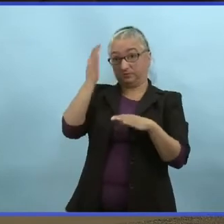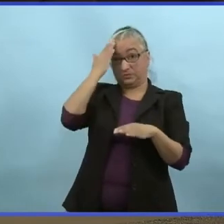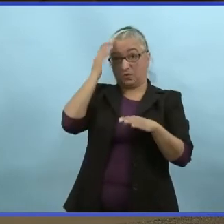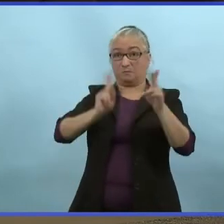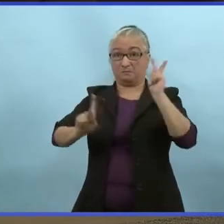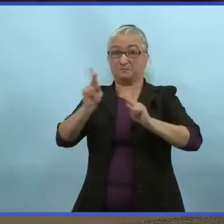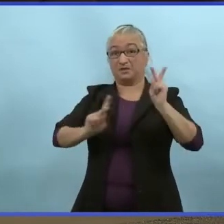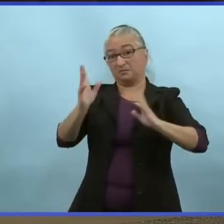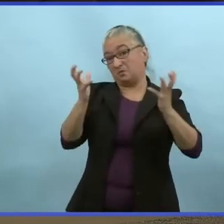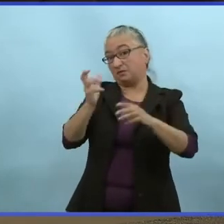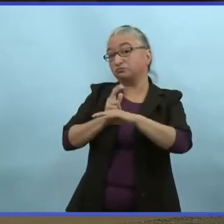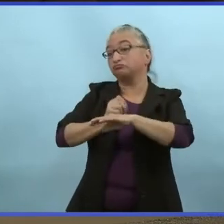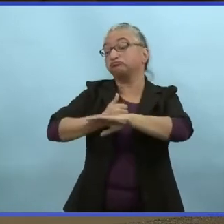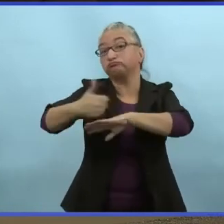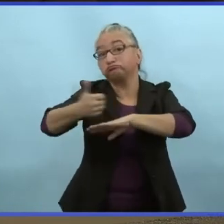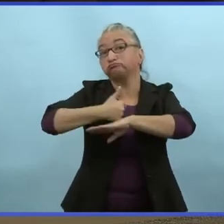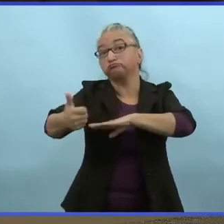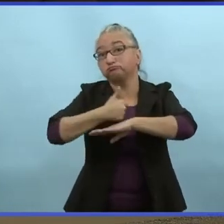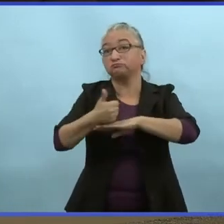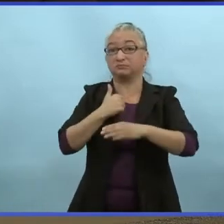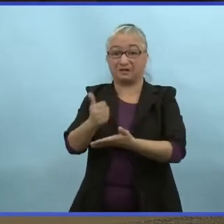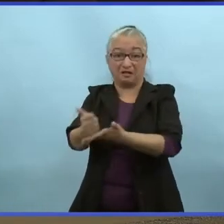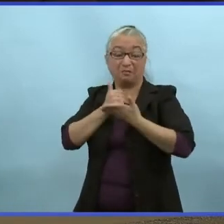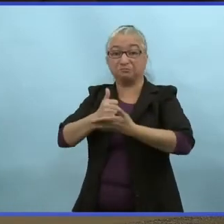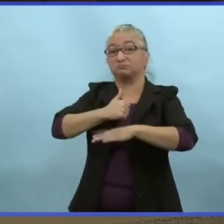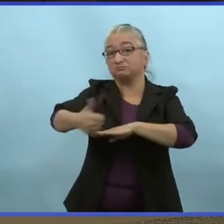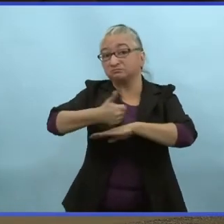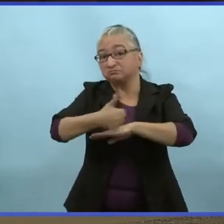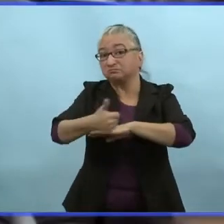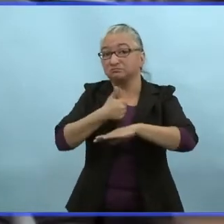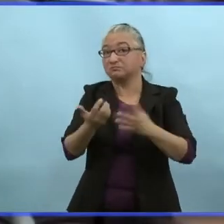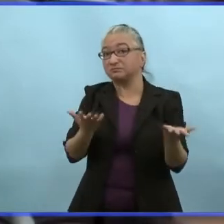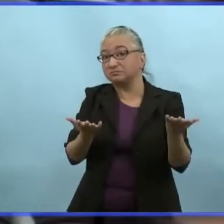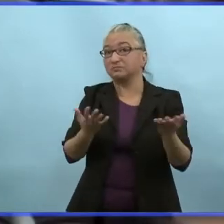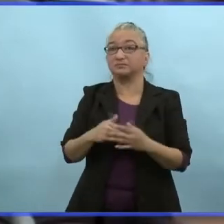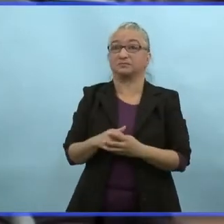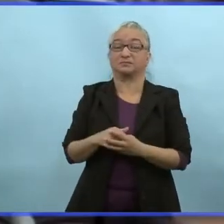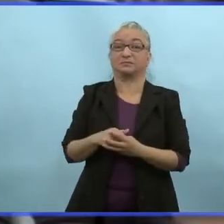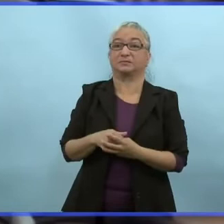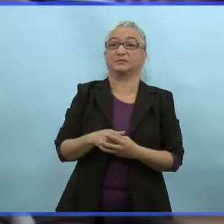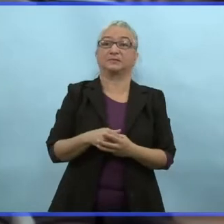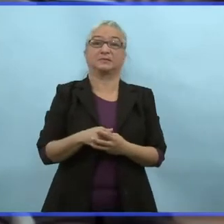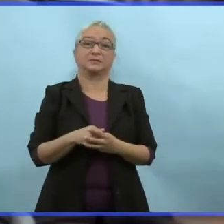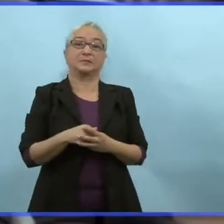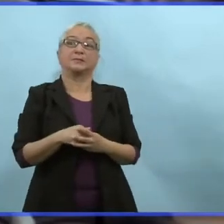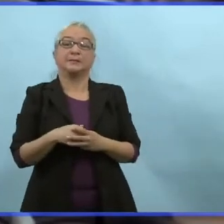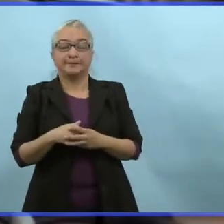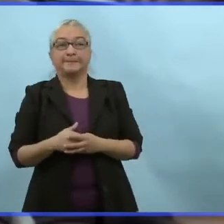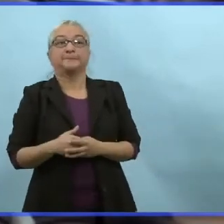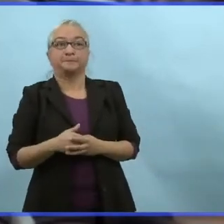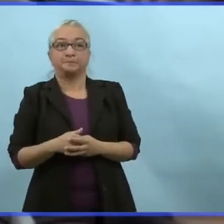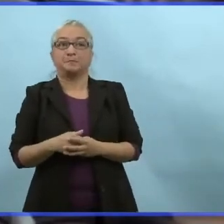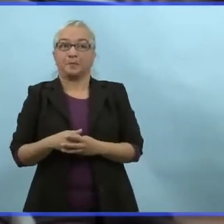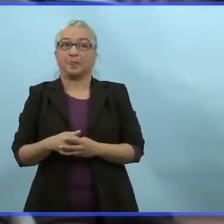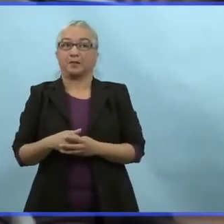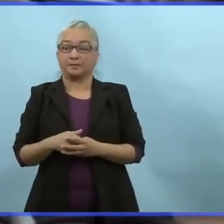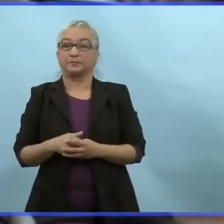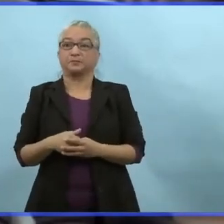Il y peut des gens qui aiment voyager par voiture. Donc, comment est que ça va se passer ? Merci pour la question.